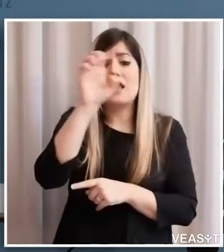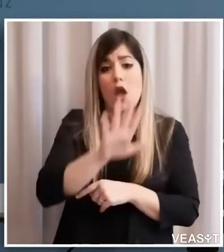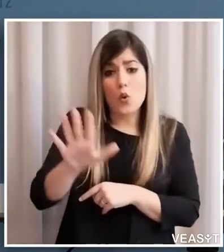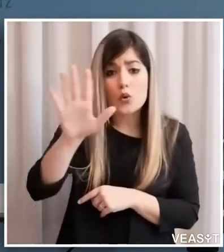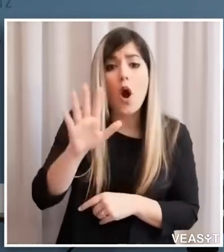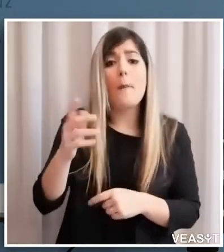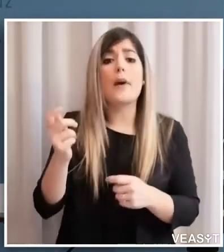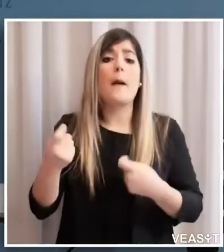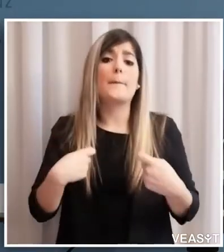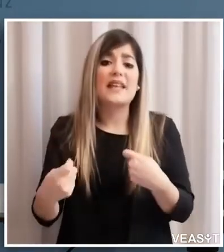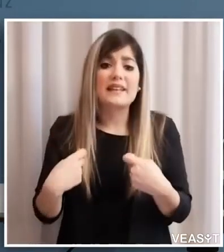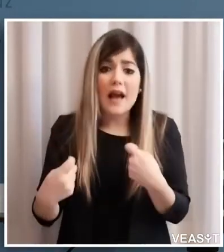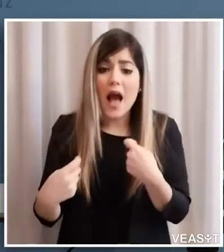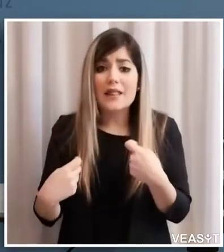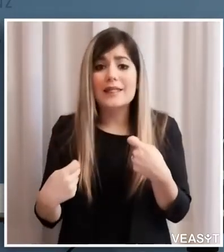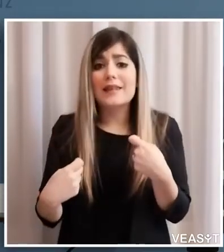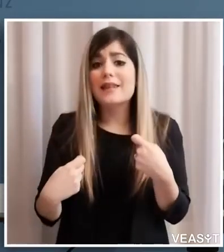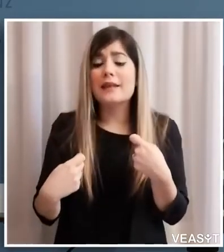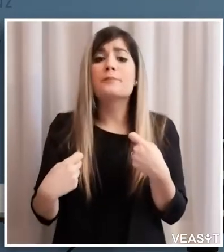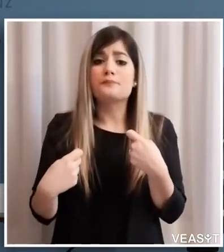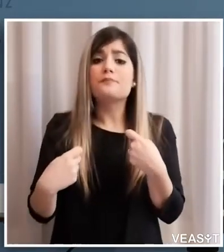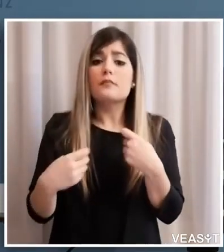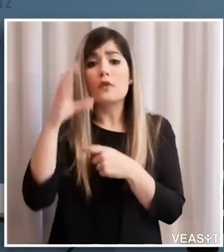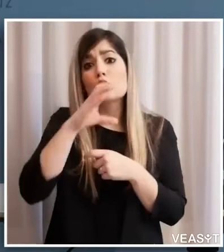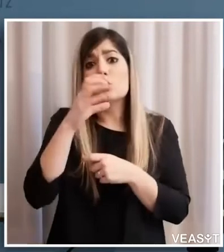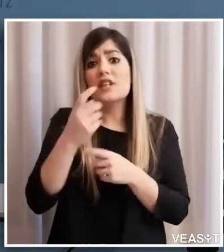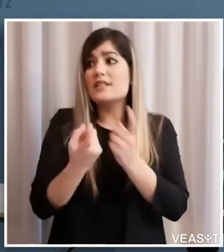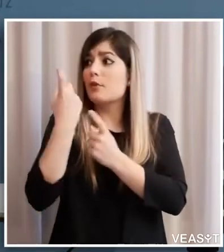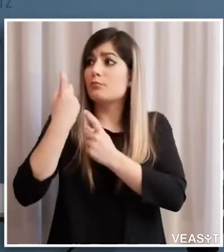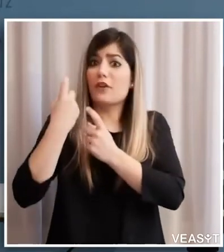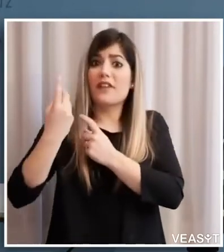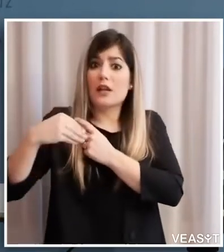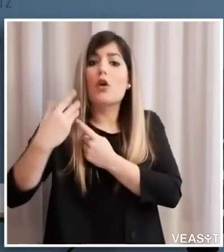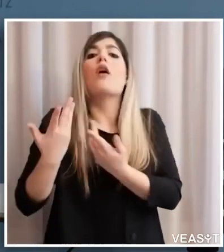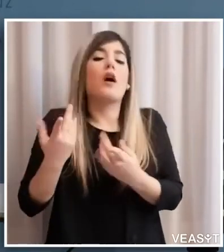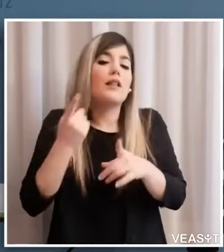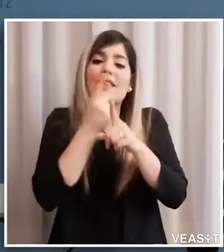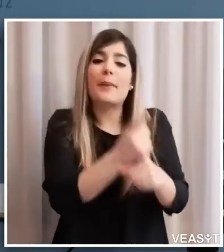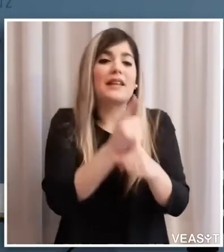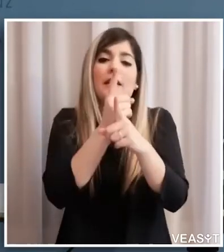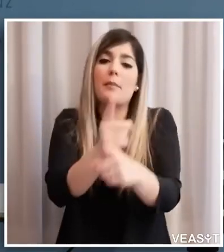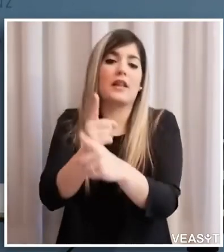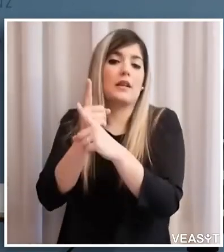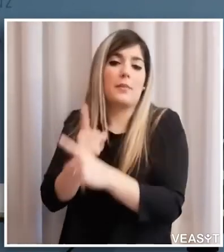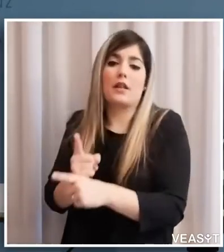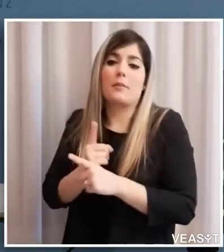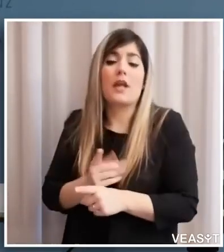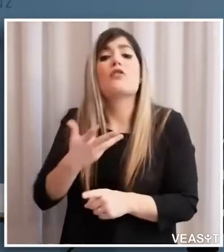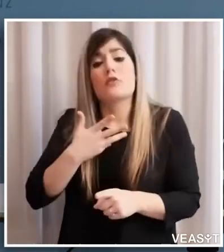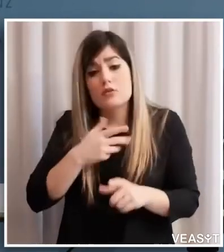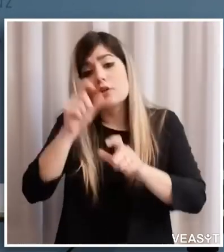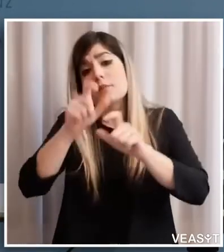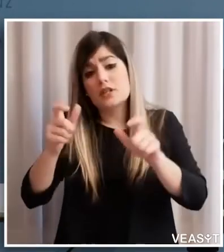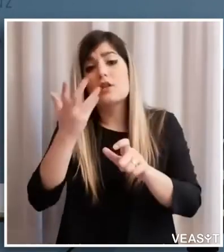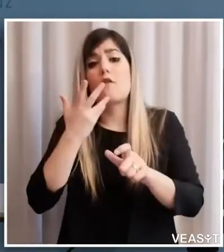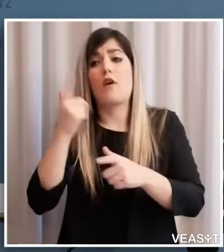diciamo da dove provengono i nostri turisti ci saranno persone che vorranno fare viaggi che vorranno venire in alto alice e questo